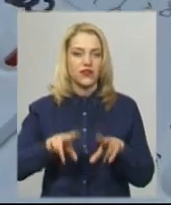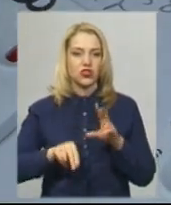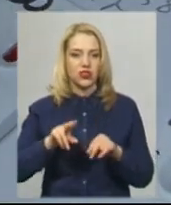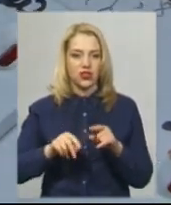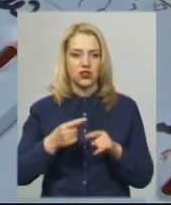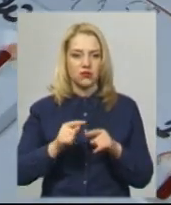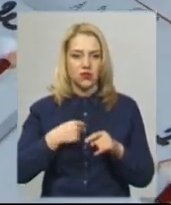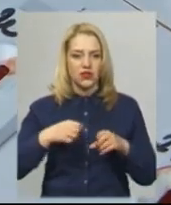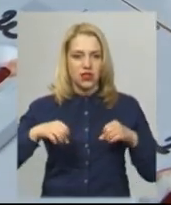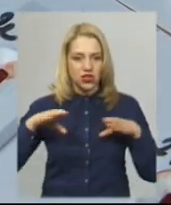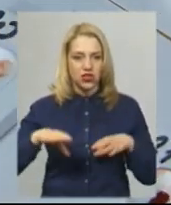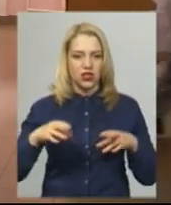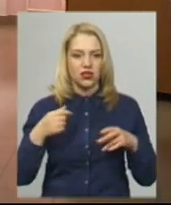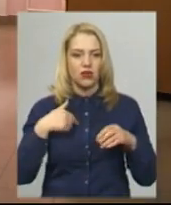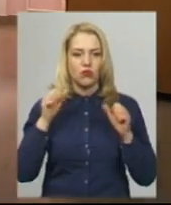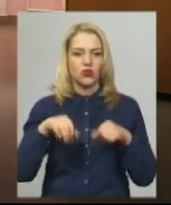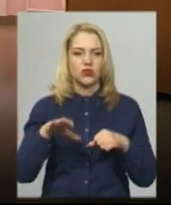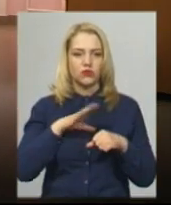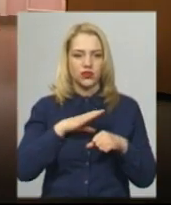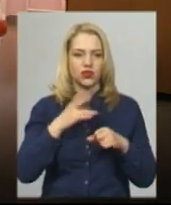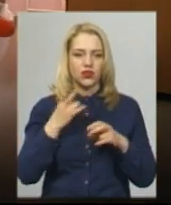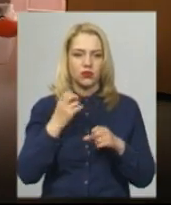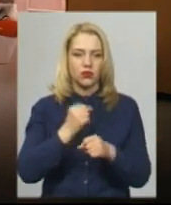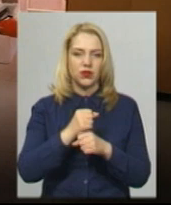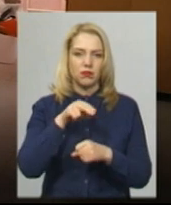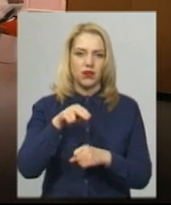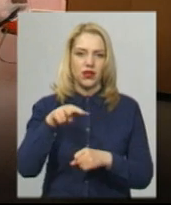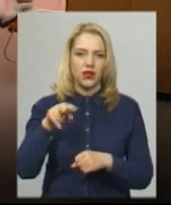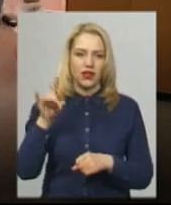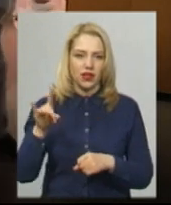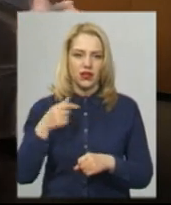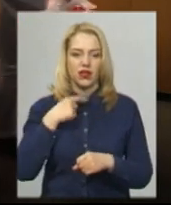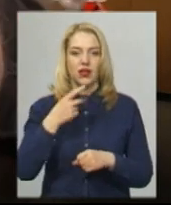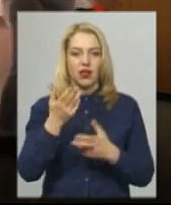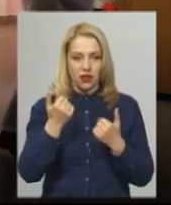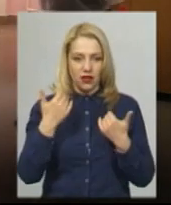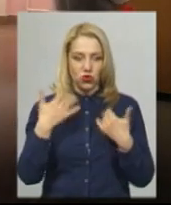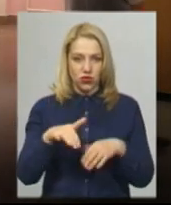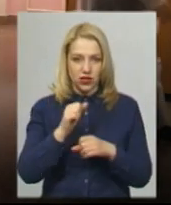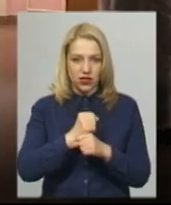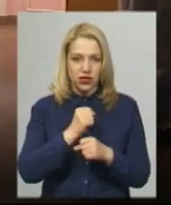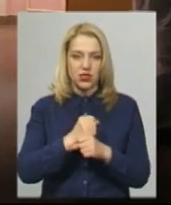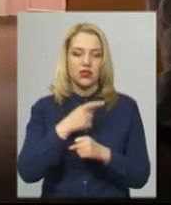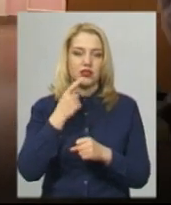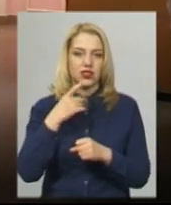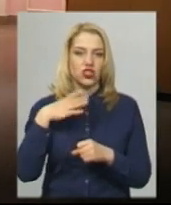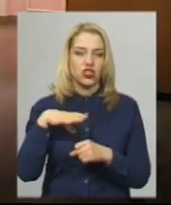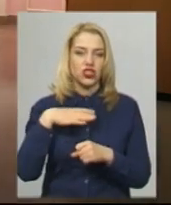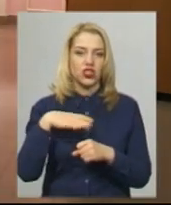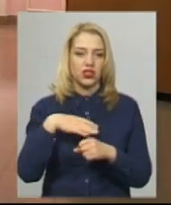рішаємо, можливо, треба доробити ПЛР. Так, тільки що зробили, сказали 10 хвилин зачекати, результату поки що ще не знаю,